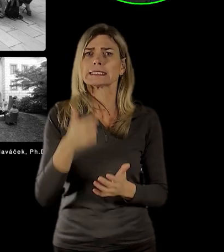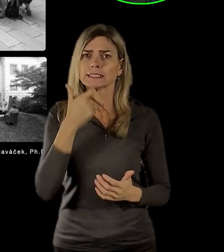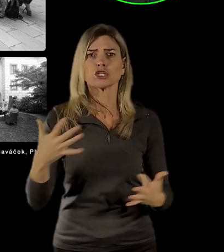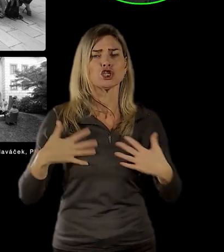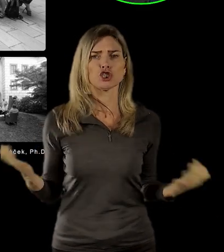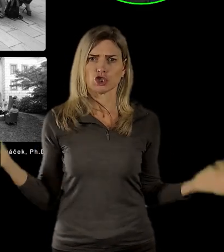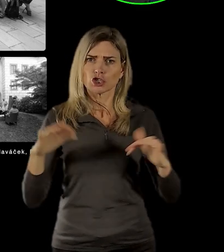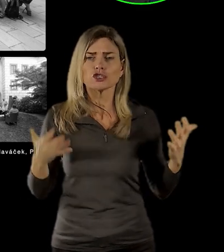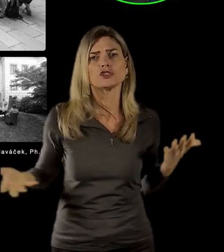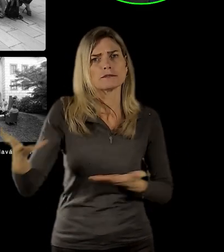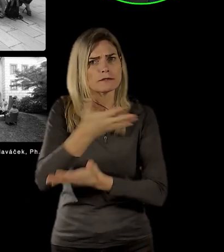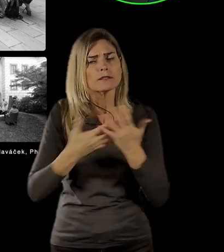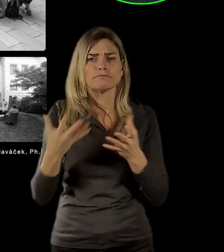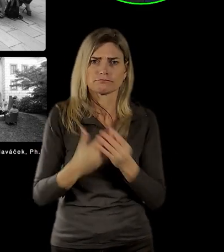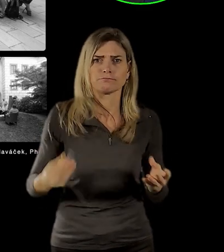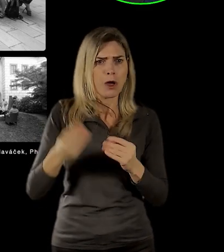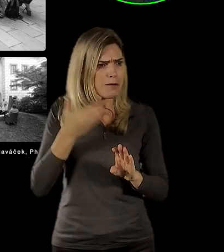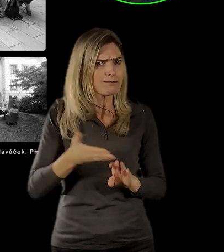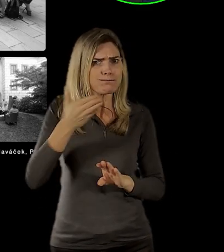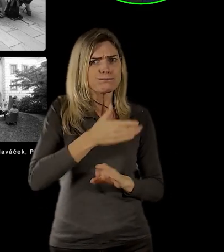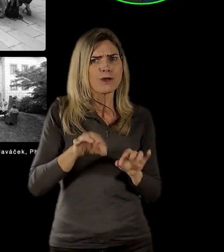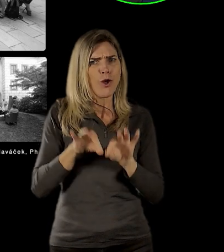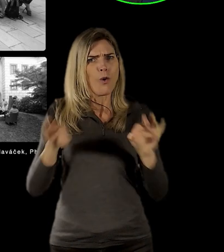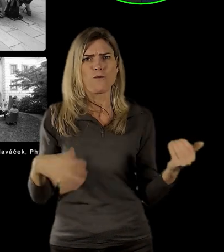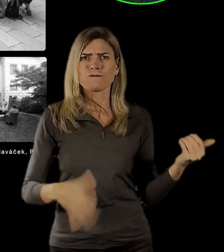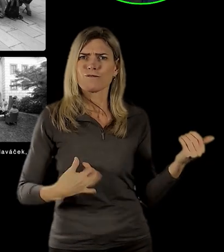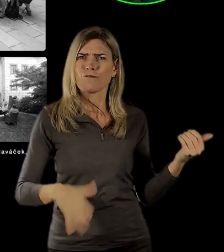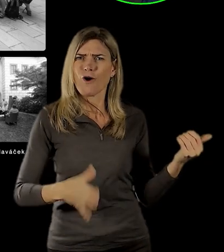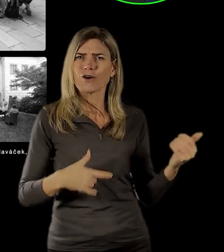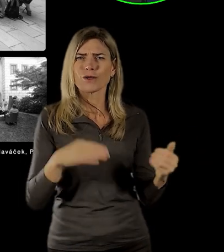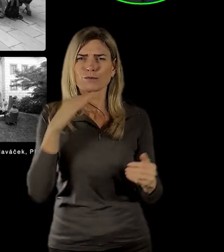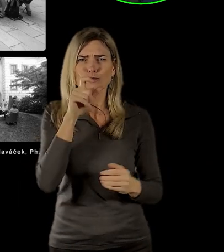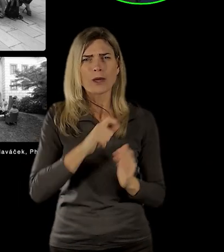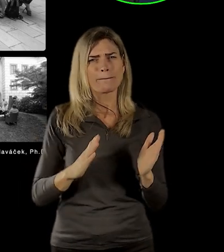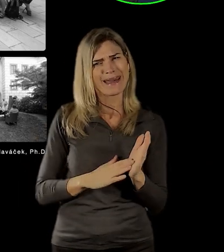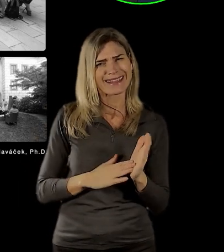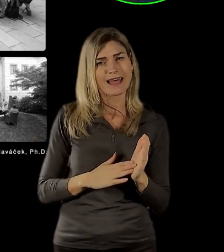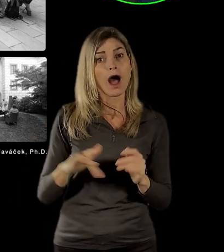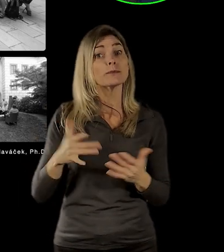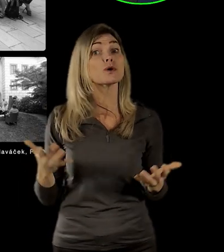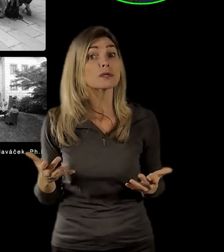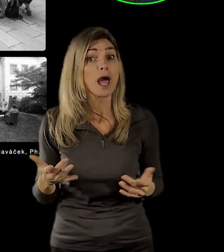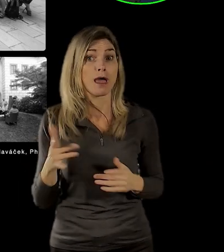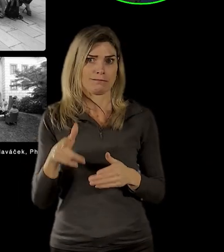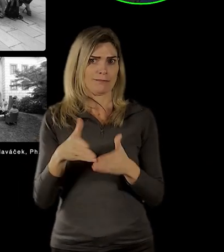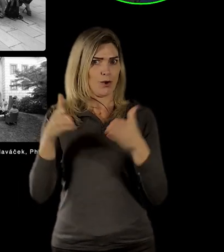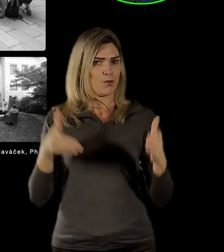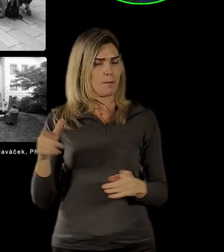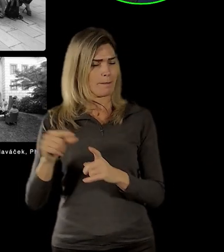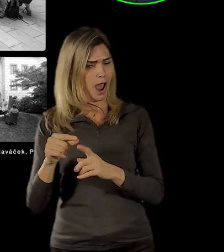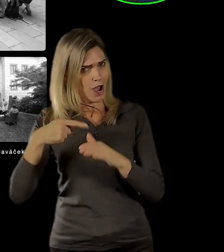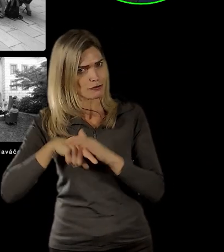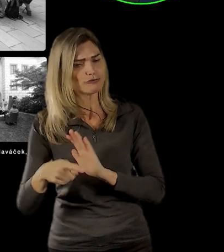píseň v podání Vladimíra Merty, tak to bylo na nádvoří domu pážat. Já pevně doufám, jakožto